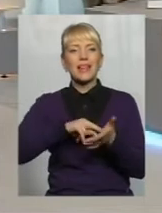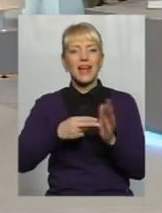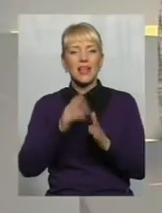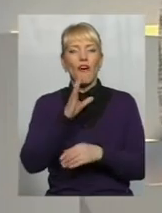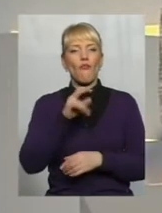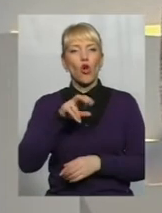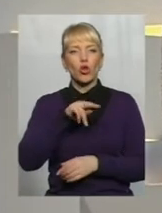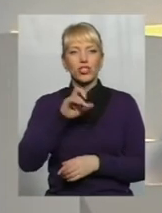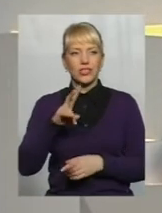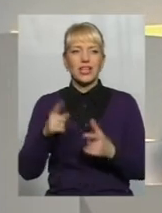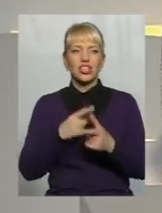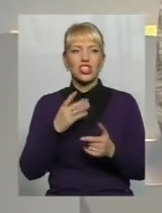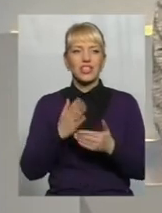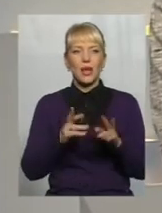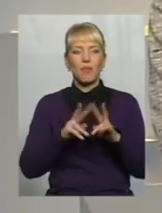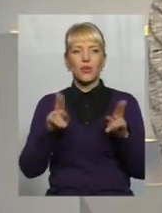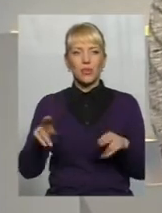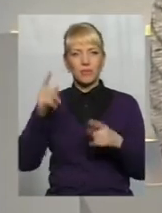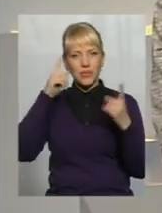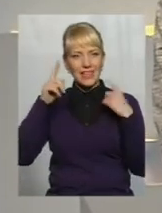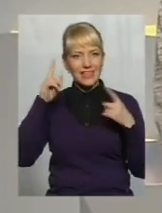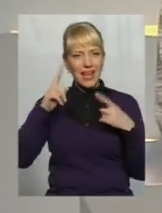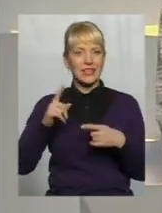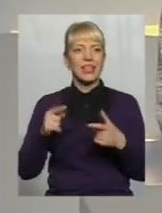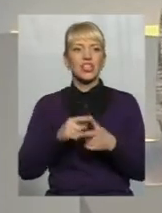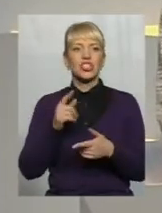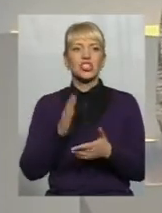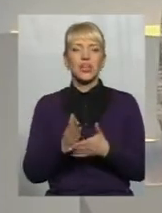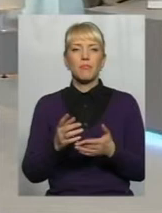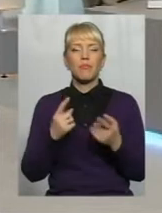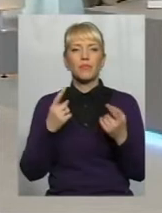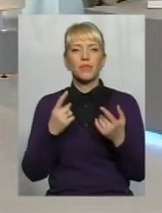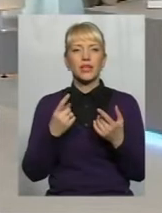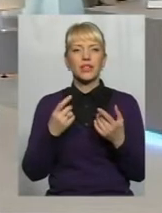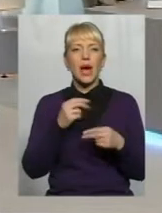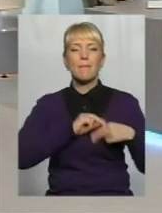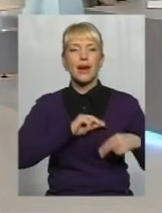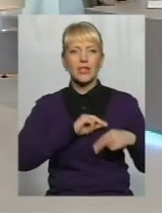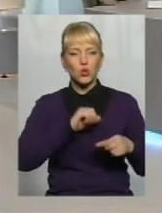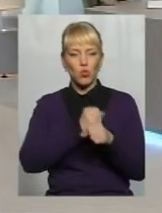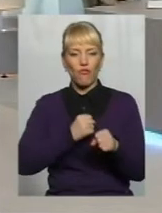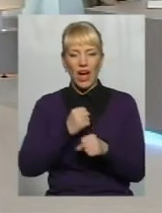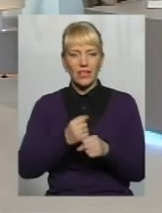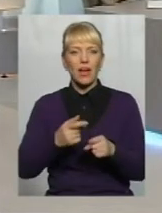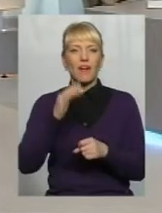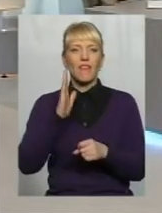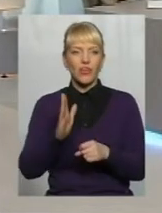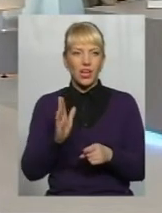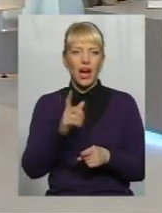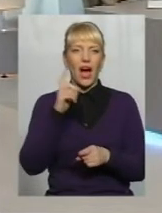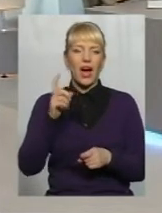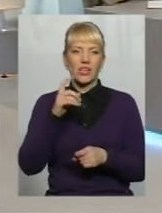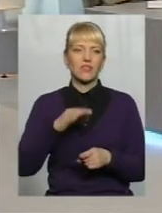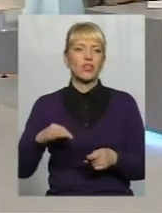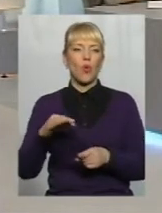ідеї, чи є подібні, скажімо, напрацювання вже в Харківській області Ані, я